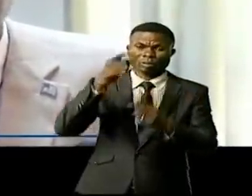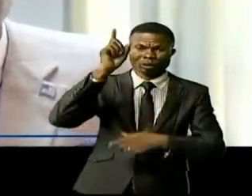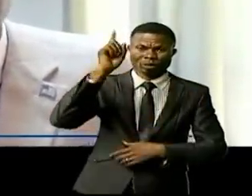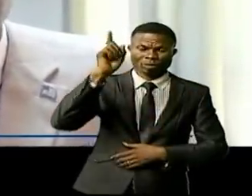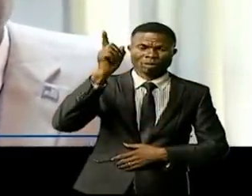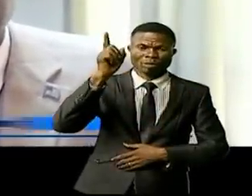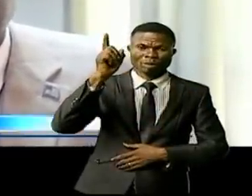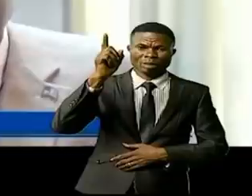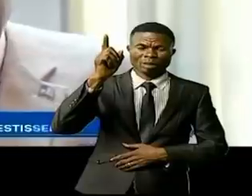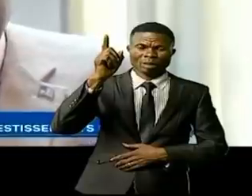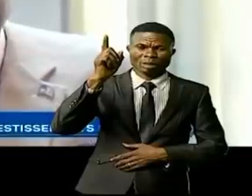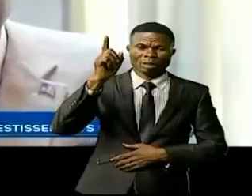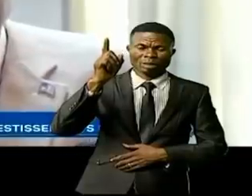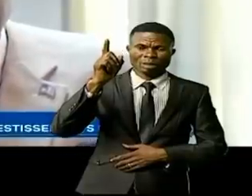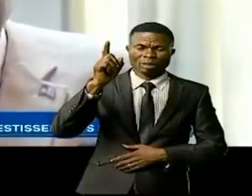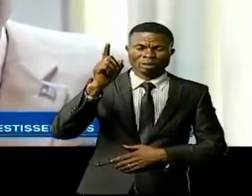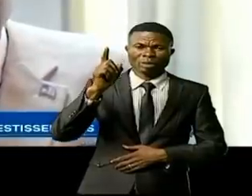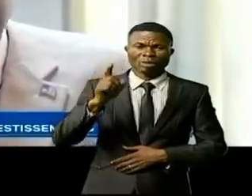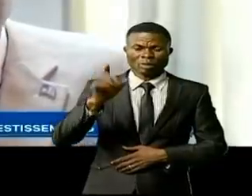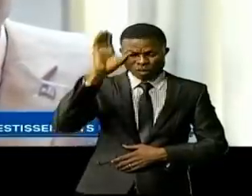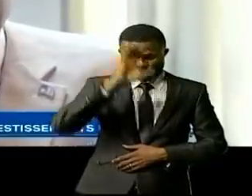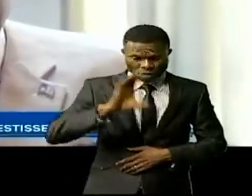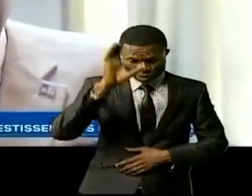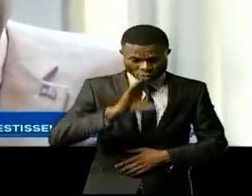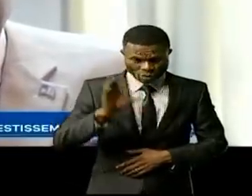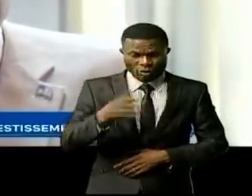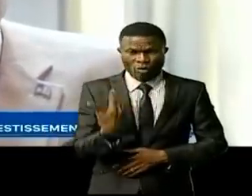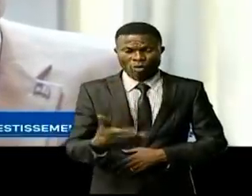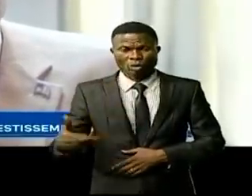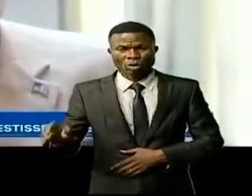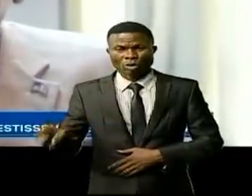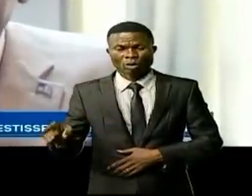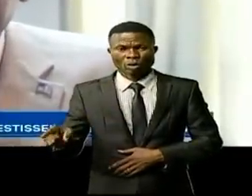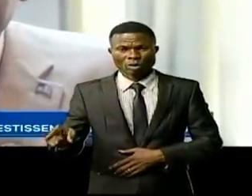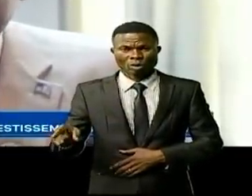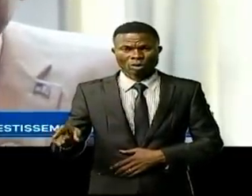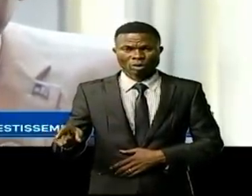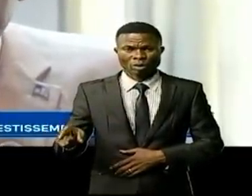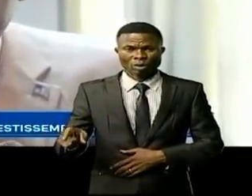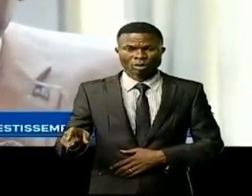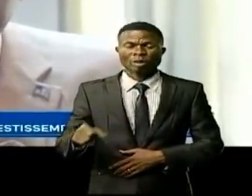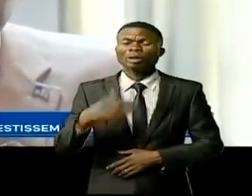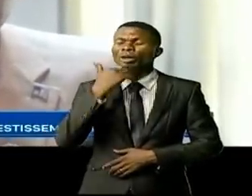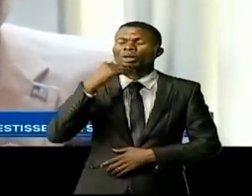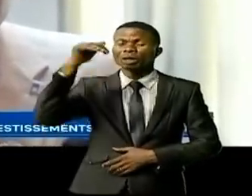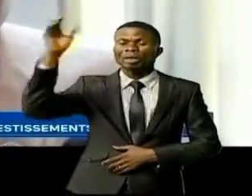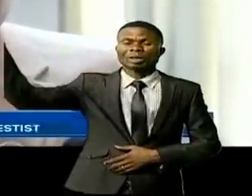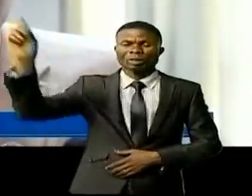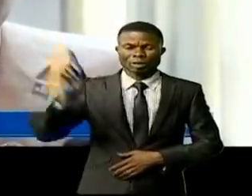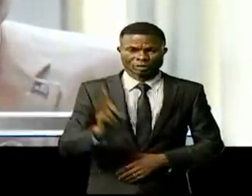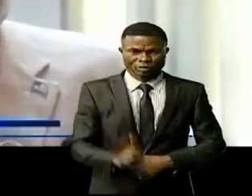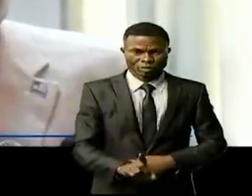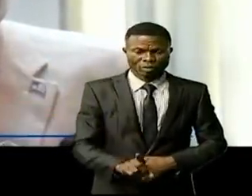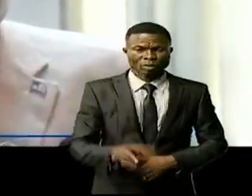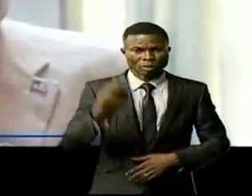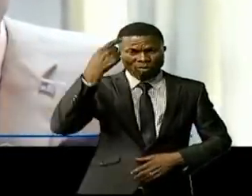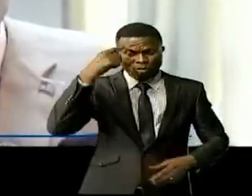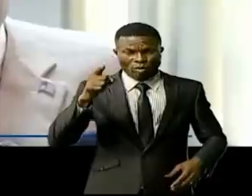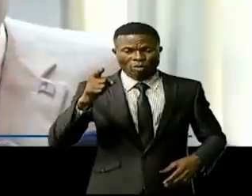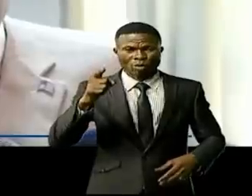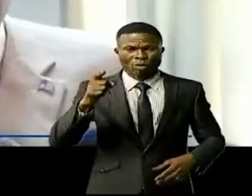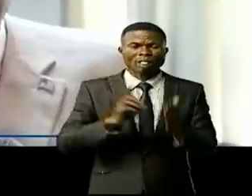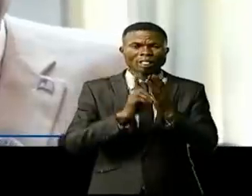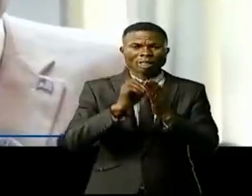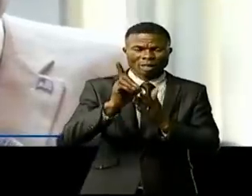d'aller rechercher, négocier, mobiliser les investissements extérieurs pour le